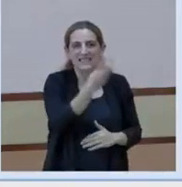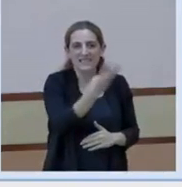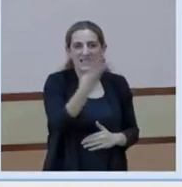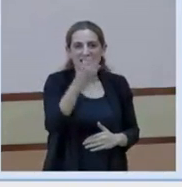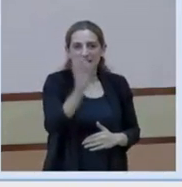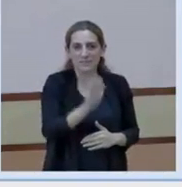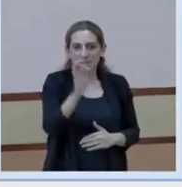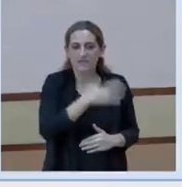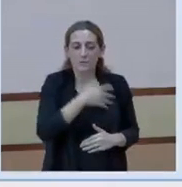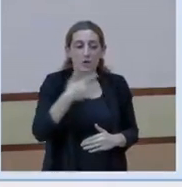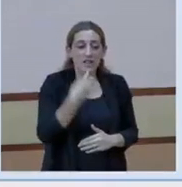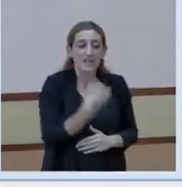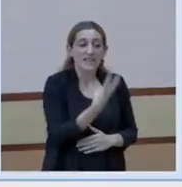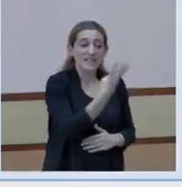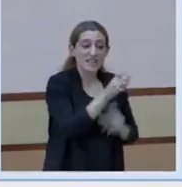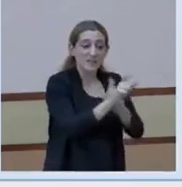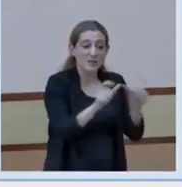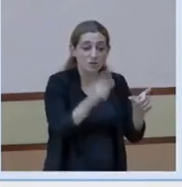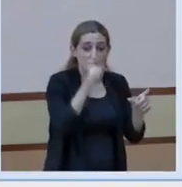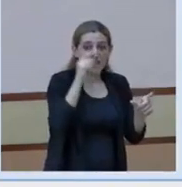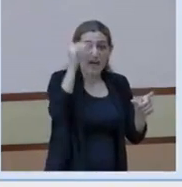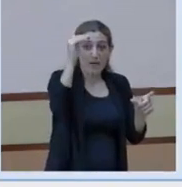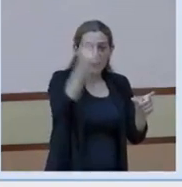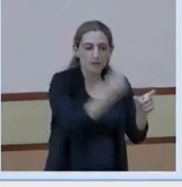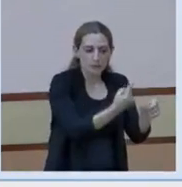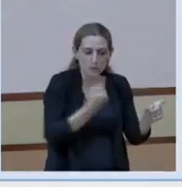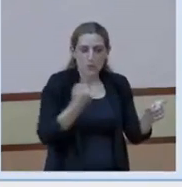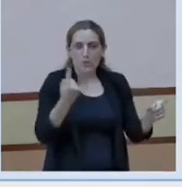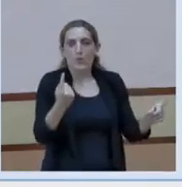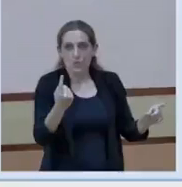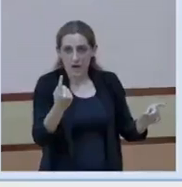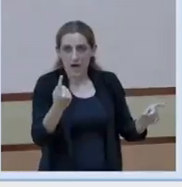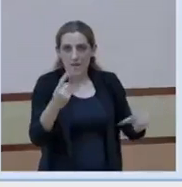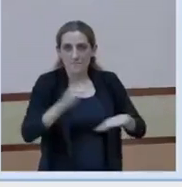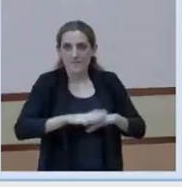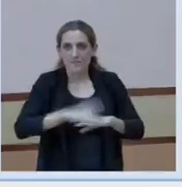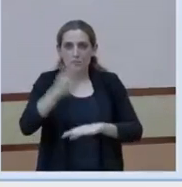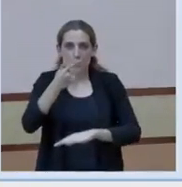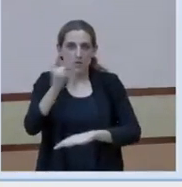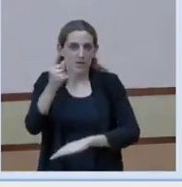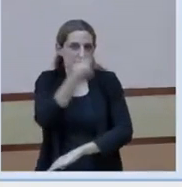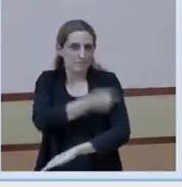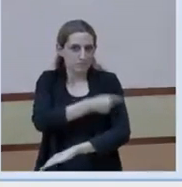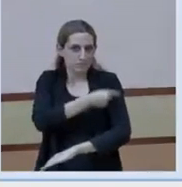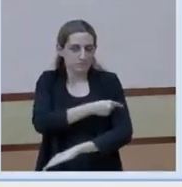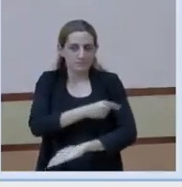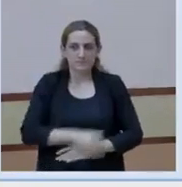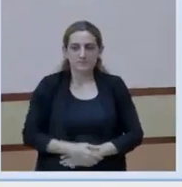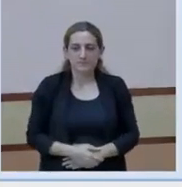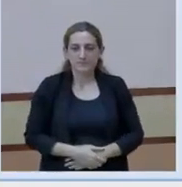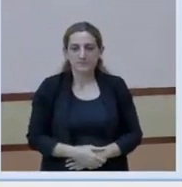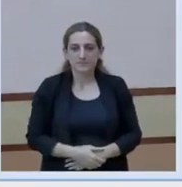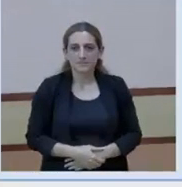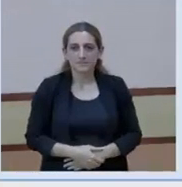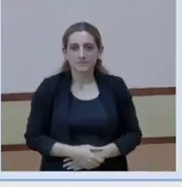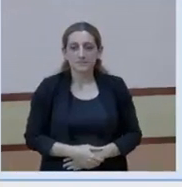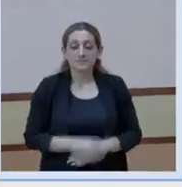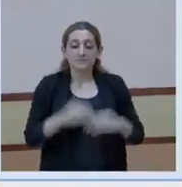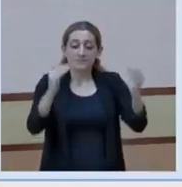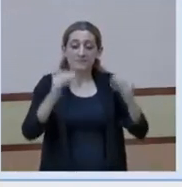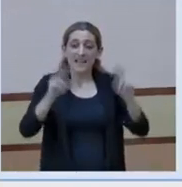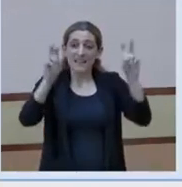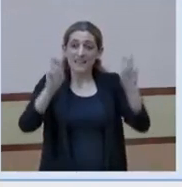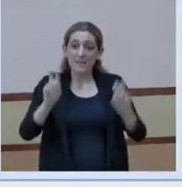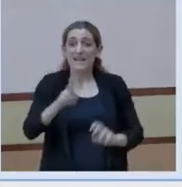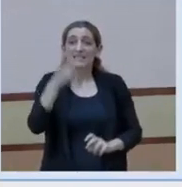tres persones adultes, perdó, ha rebut almenys una dosi. En relació a les segones dosis,